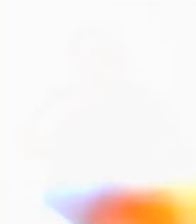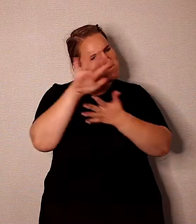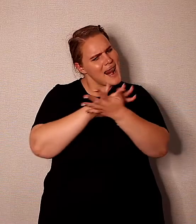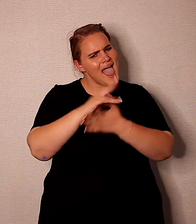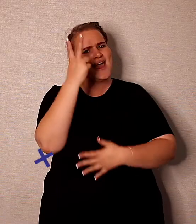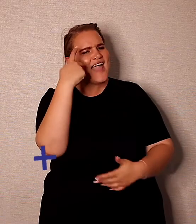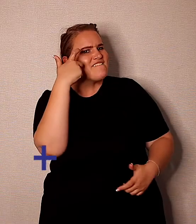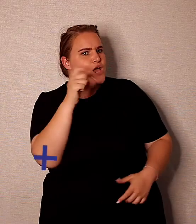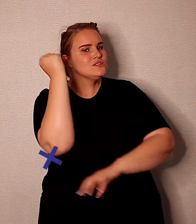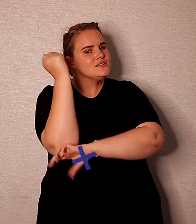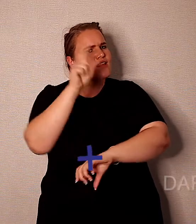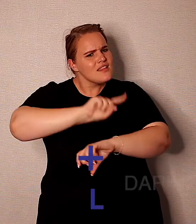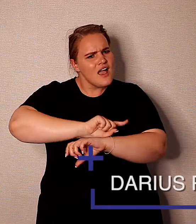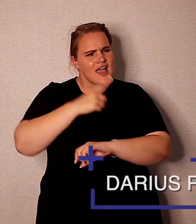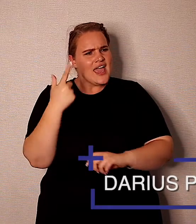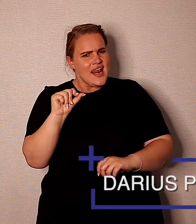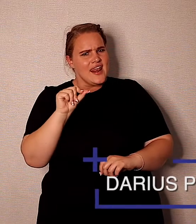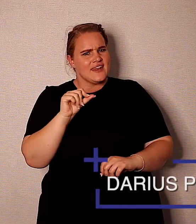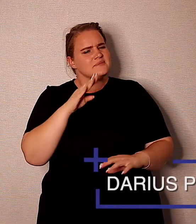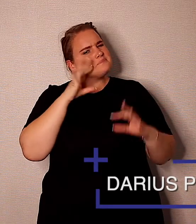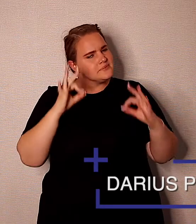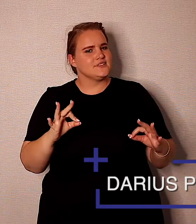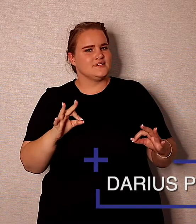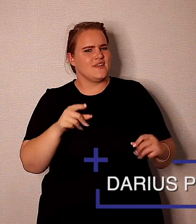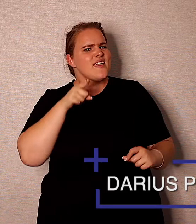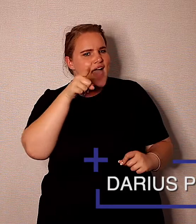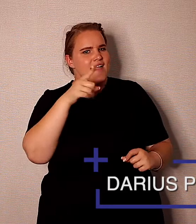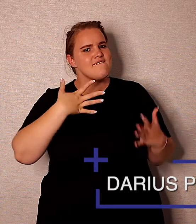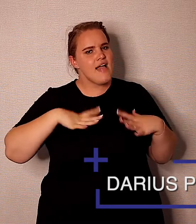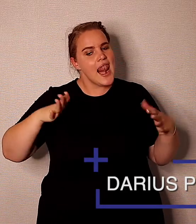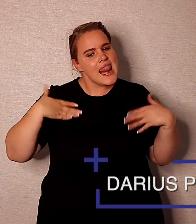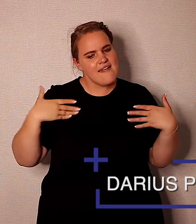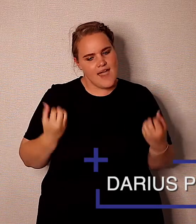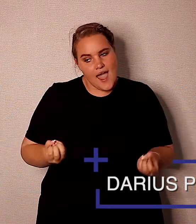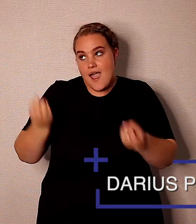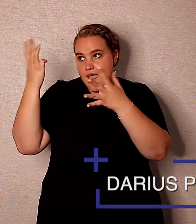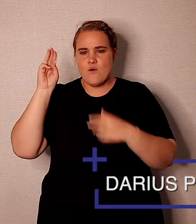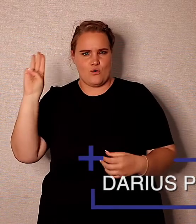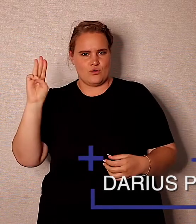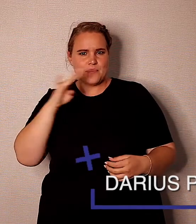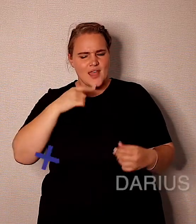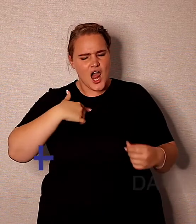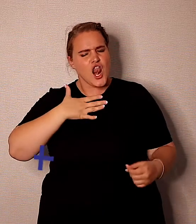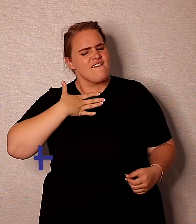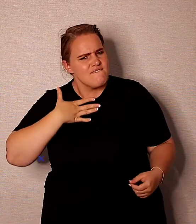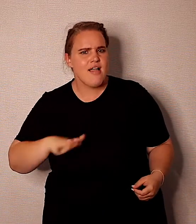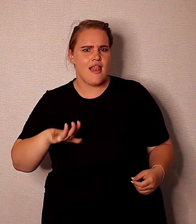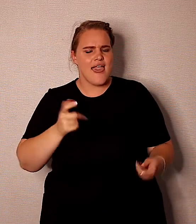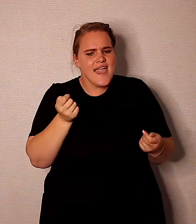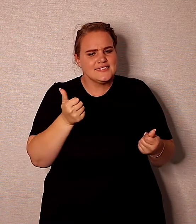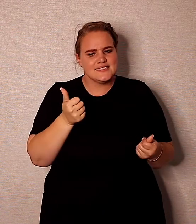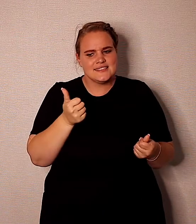Ik is blij die schakel in op een zaterdag. Het sê iets van jou, het sê iets van een leven wat toegewaaid is. Het sê iets, ek het lis vir